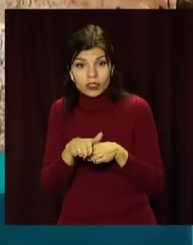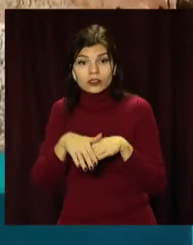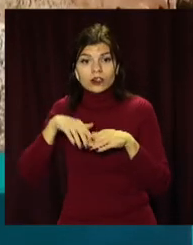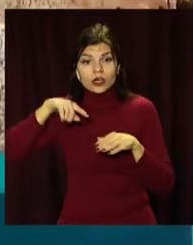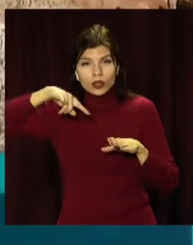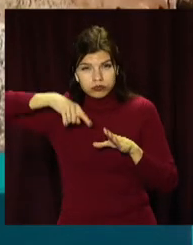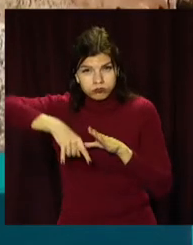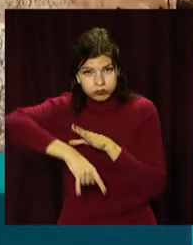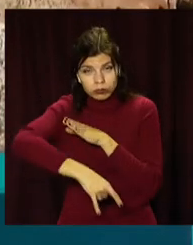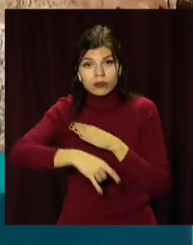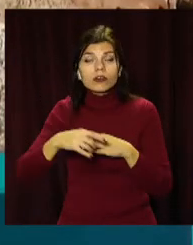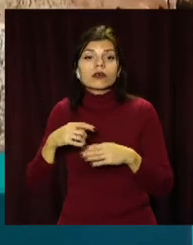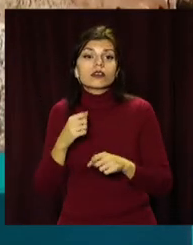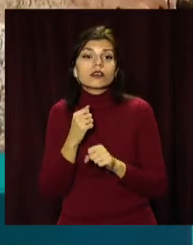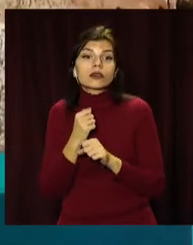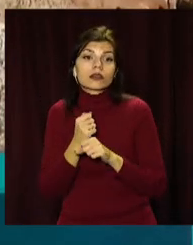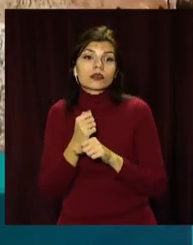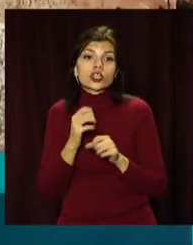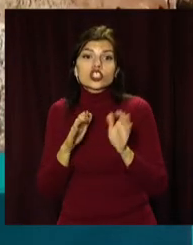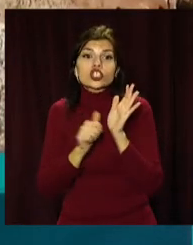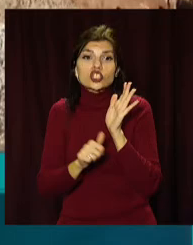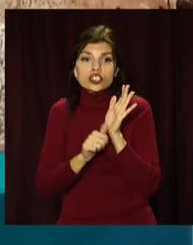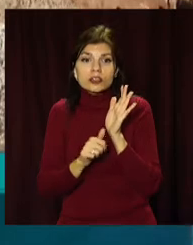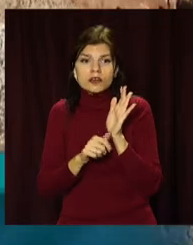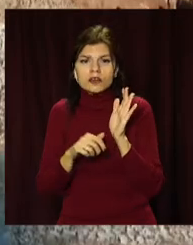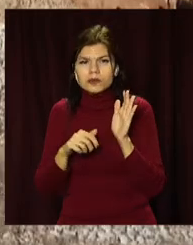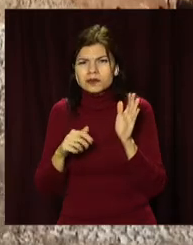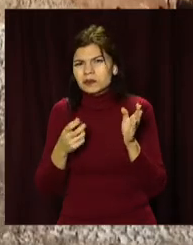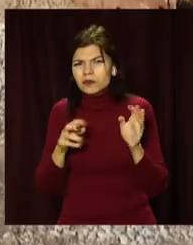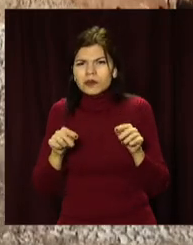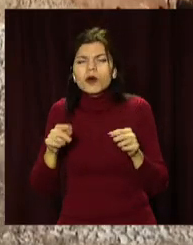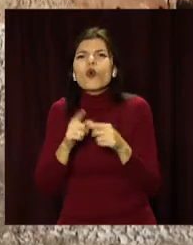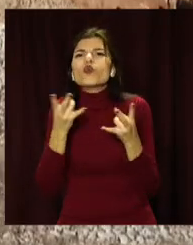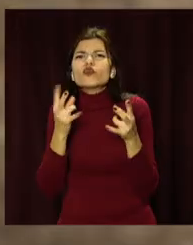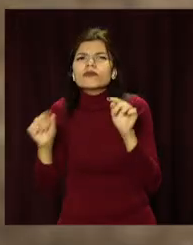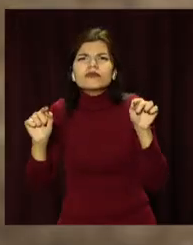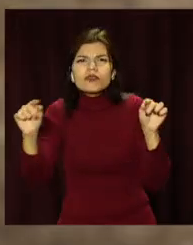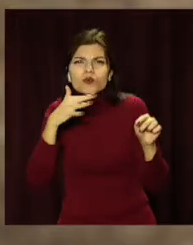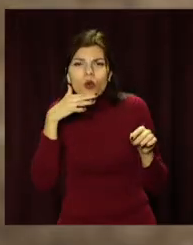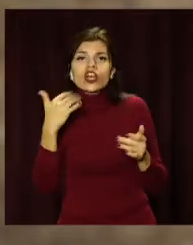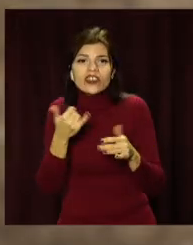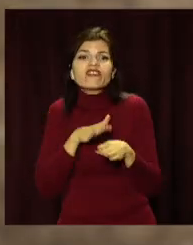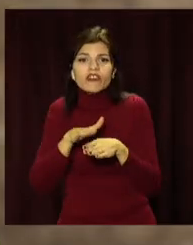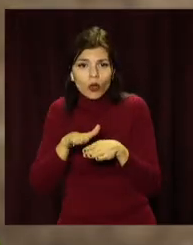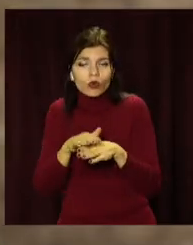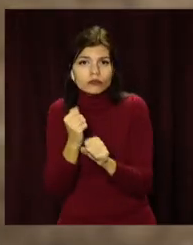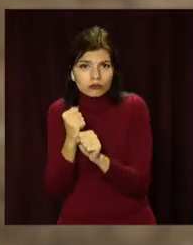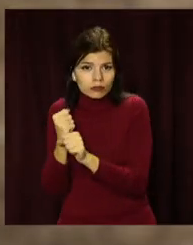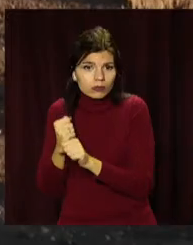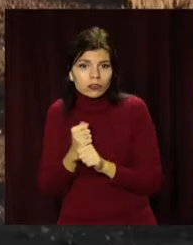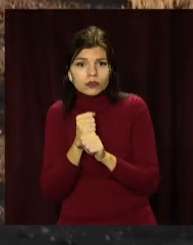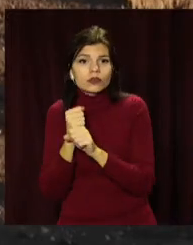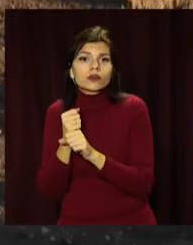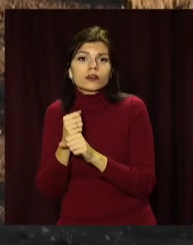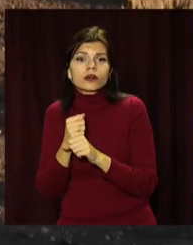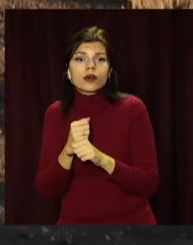і влаштування 60 паль шляхопроводу. Зараз виконується влаштування розвірків.